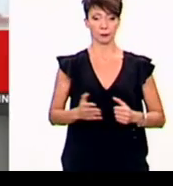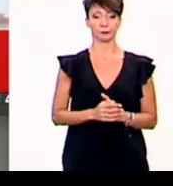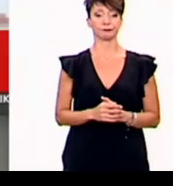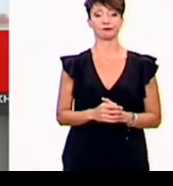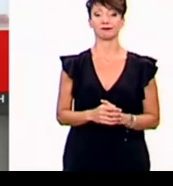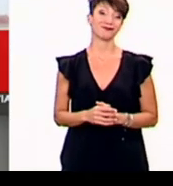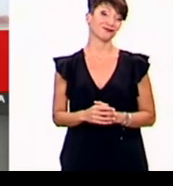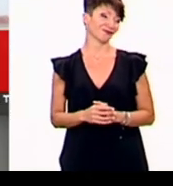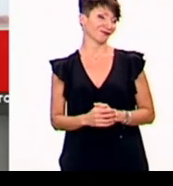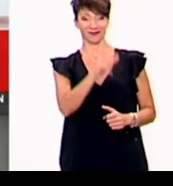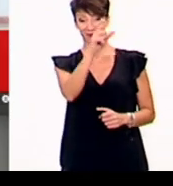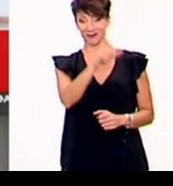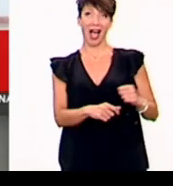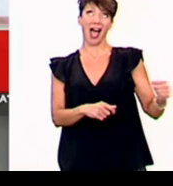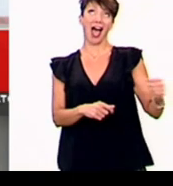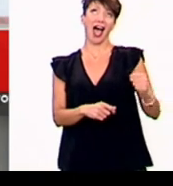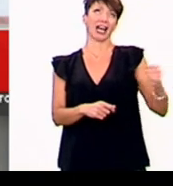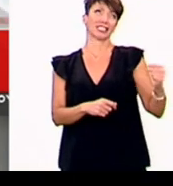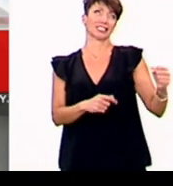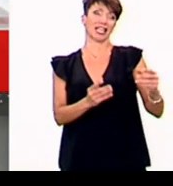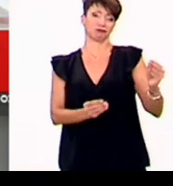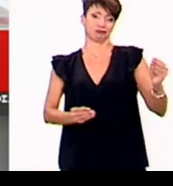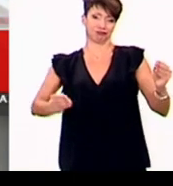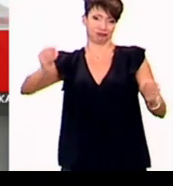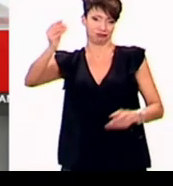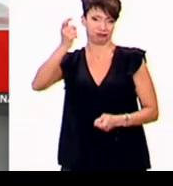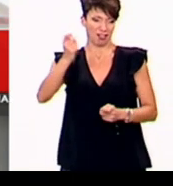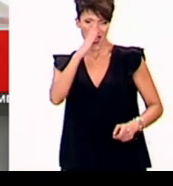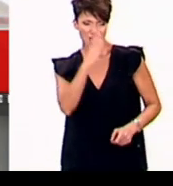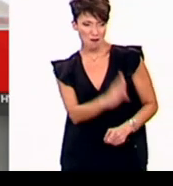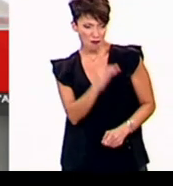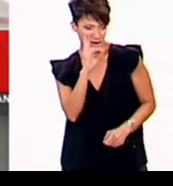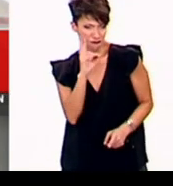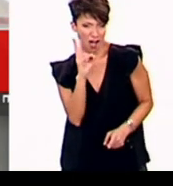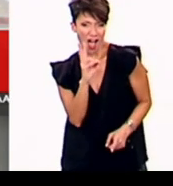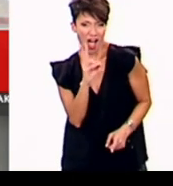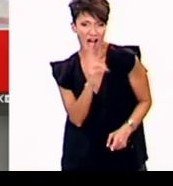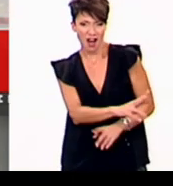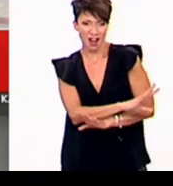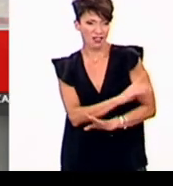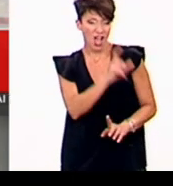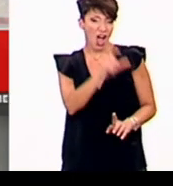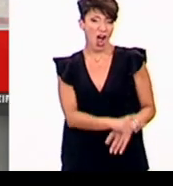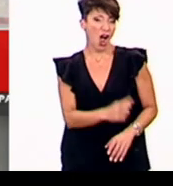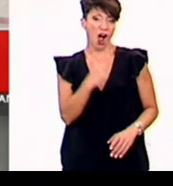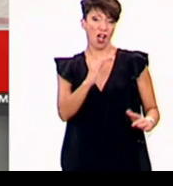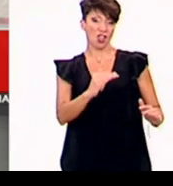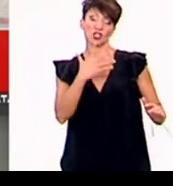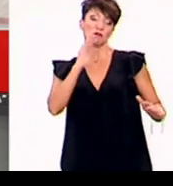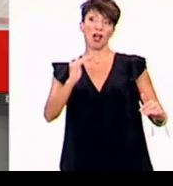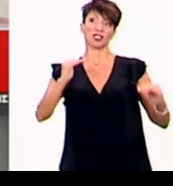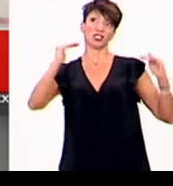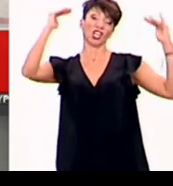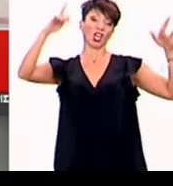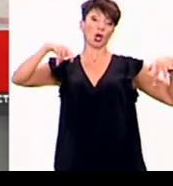Ο ηγέτης της πρώτης φοράς αριστερά τον τερμάτισε. Η ξεδιάντροπη υποκρισία του κυρίου Τσίπρα που παριστάνει ότι πολεμά της ελίτ και κάνει δωρεάν